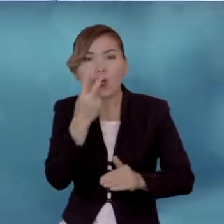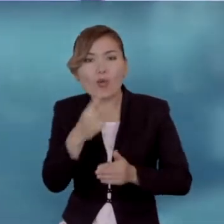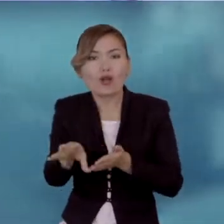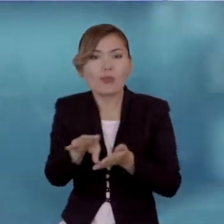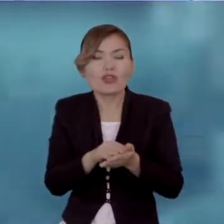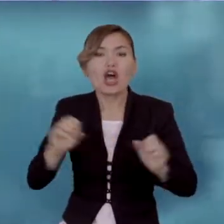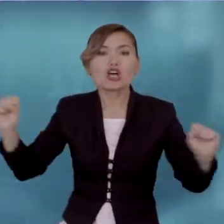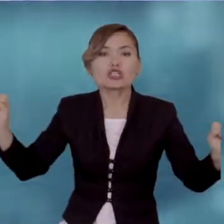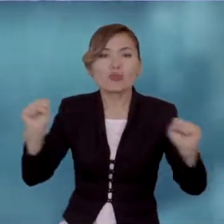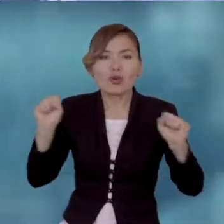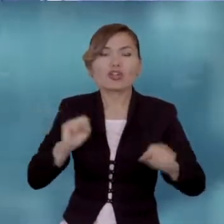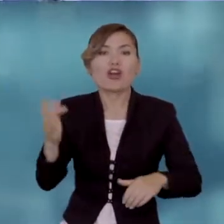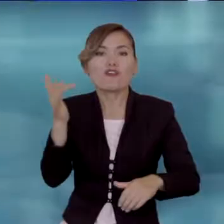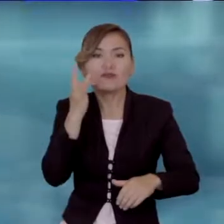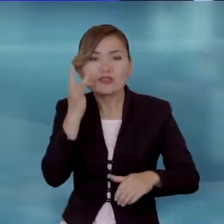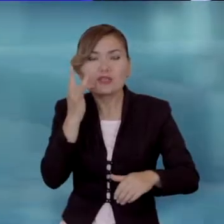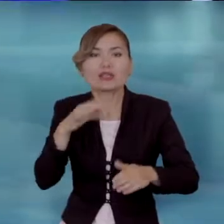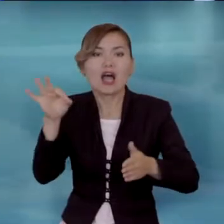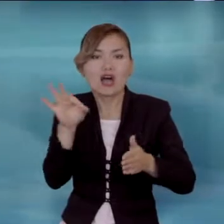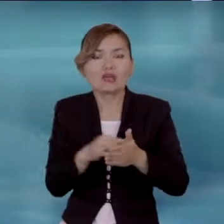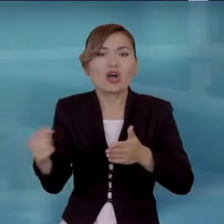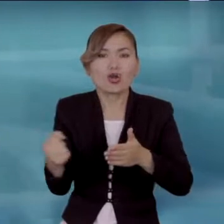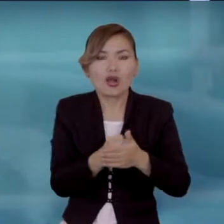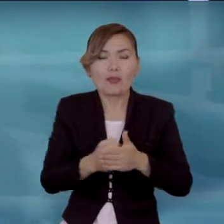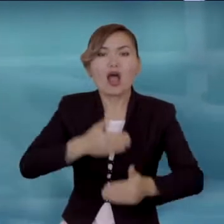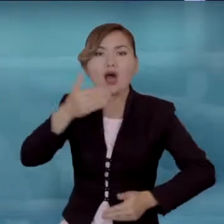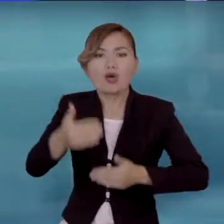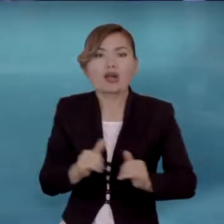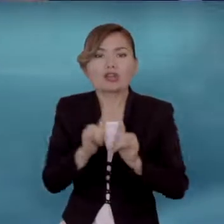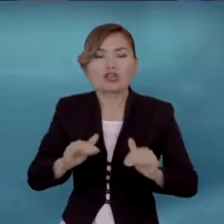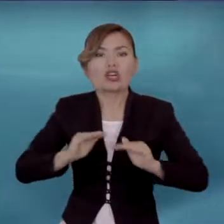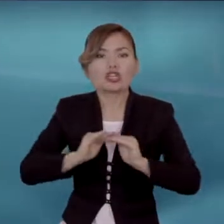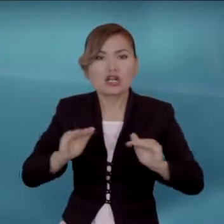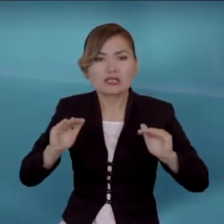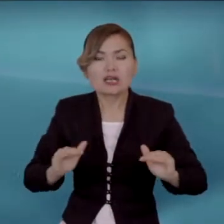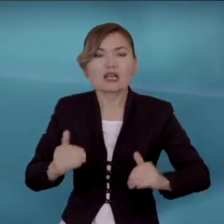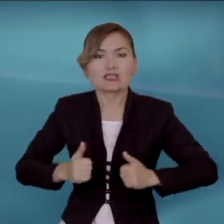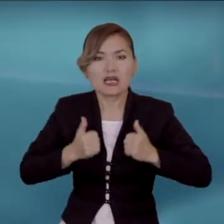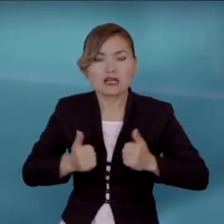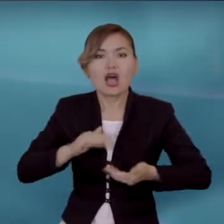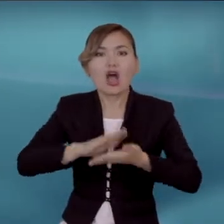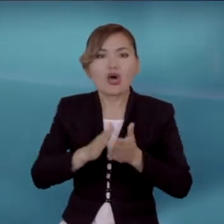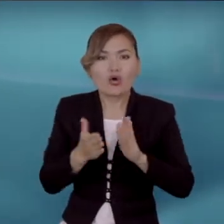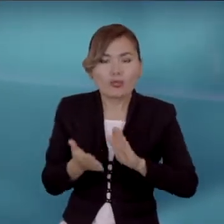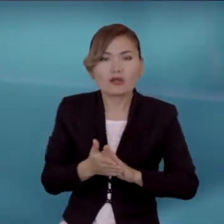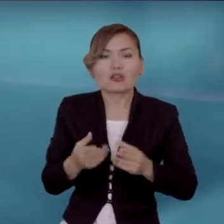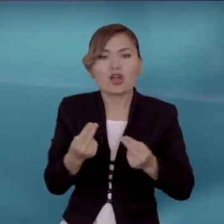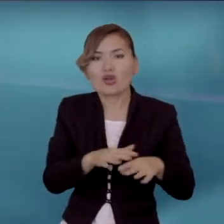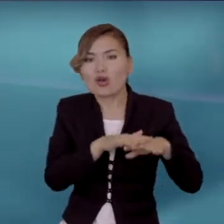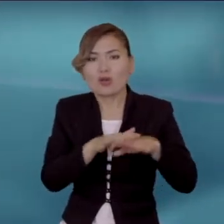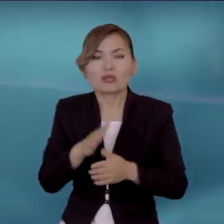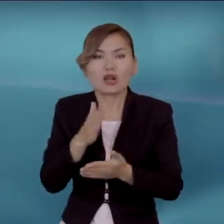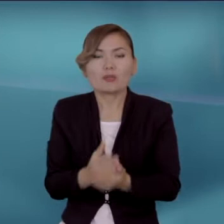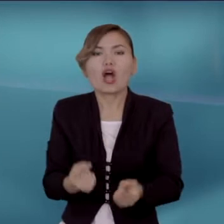жағдай жасалған. Біз ел үшін ең күрделі жылдардың алғашқы 25 паспалдағын басып өттік. Енді Қазақстан өзін дүни